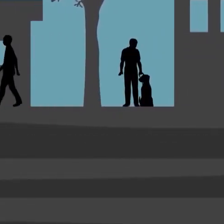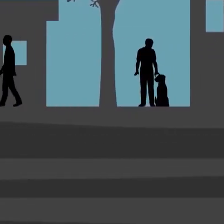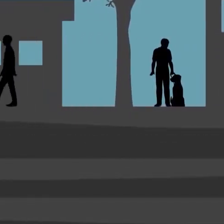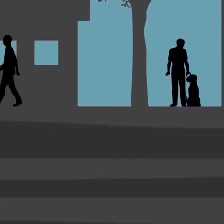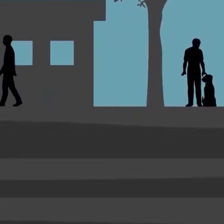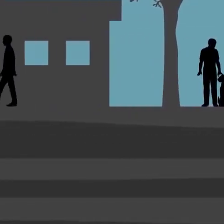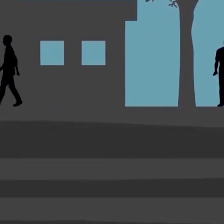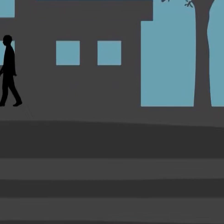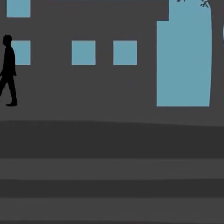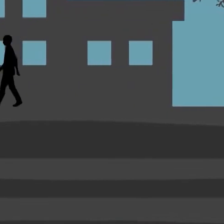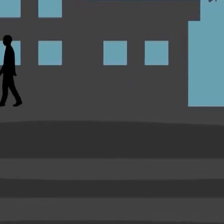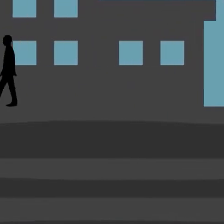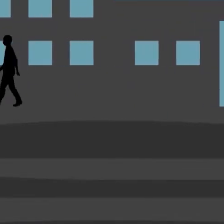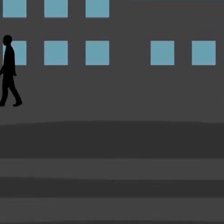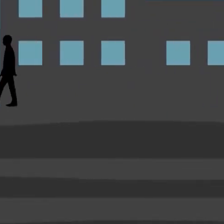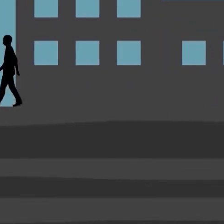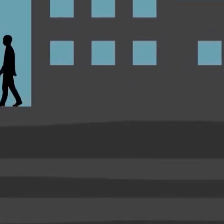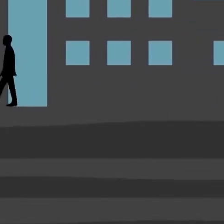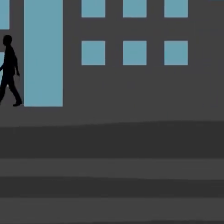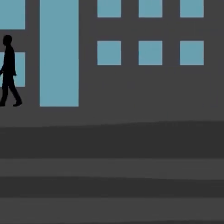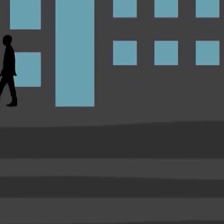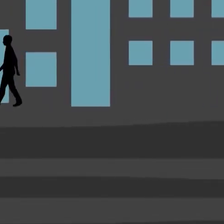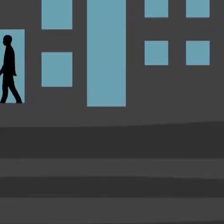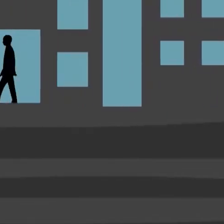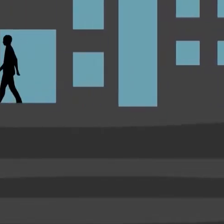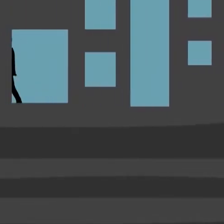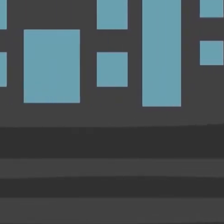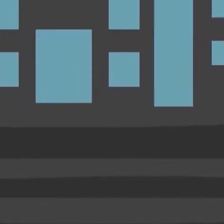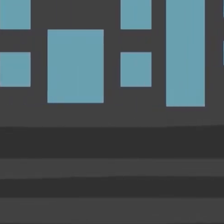want, I can be what I want to be